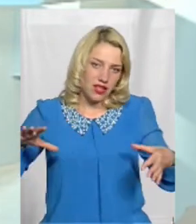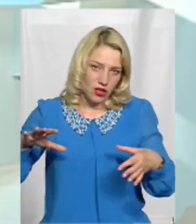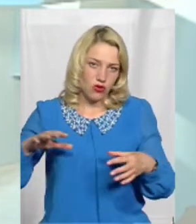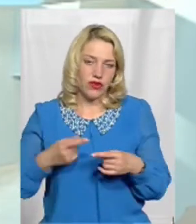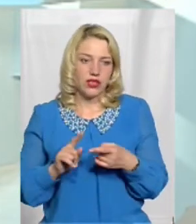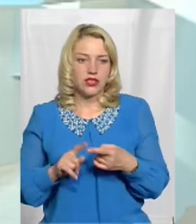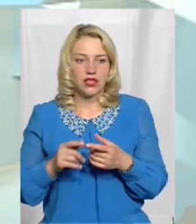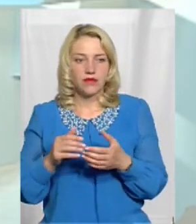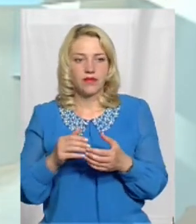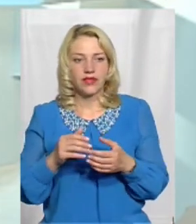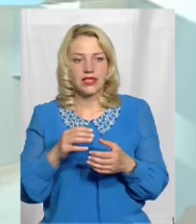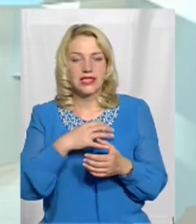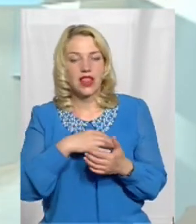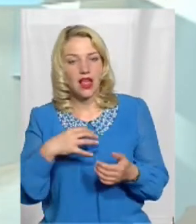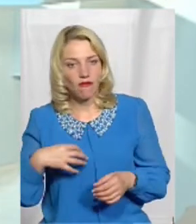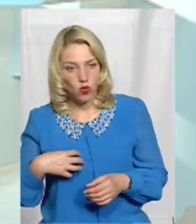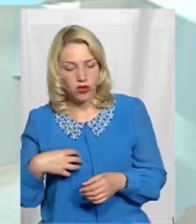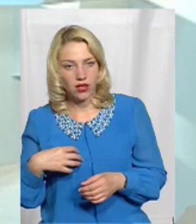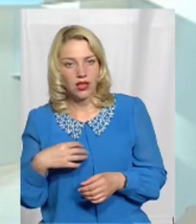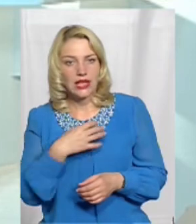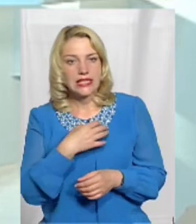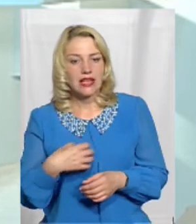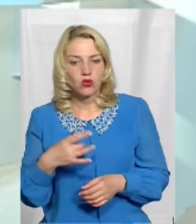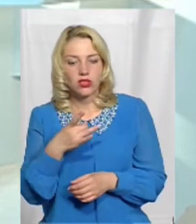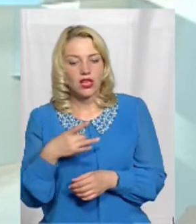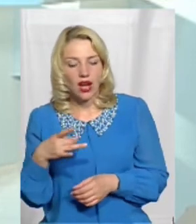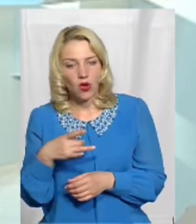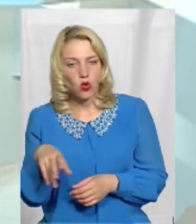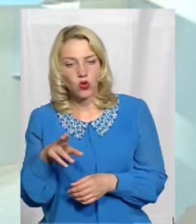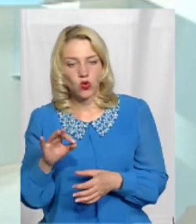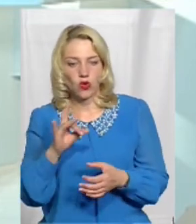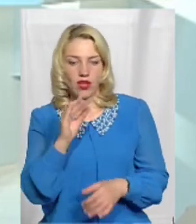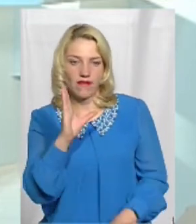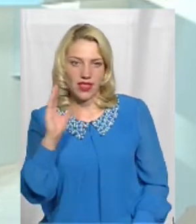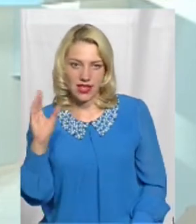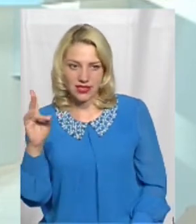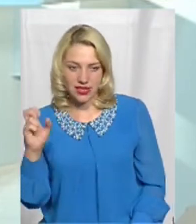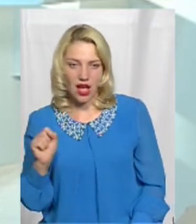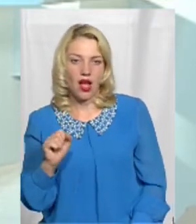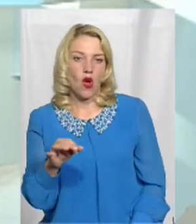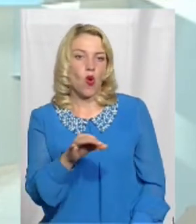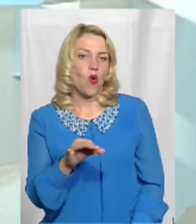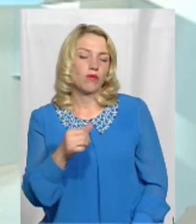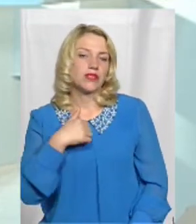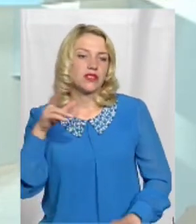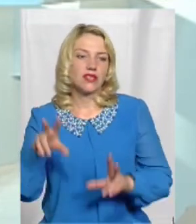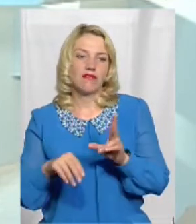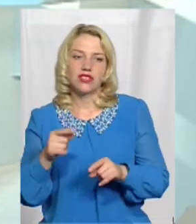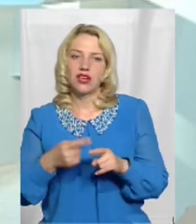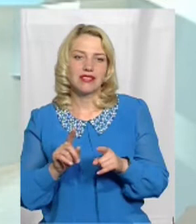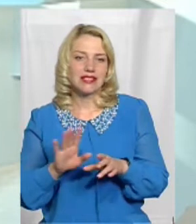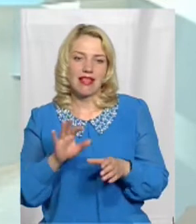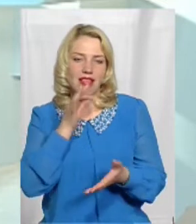Славуцького району до Рівненської області Я вважаю, по-перше, це не